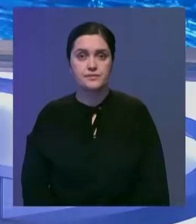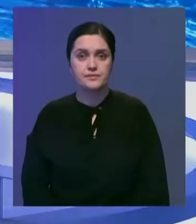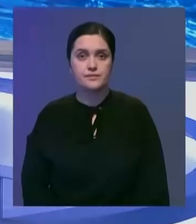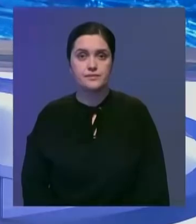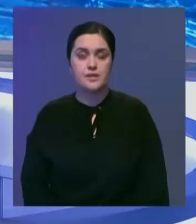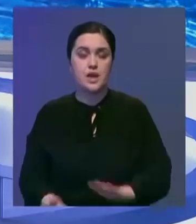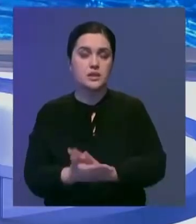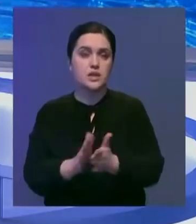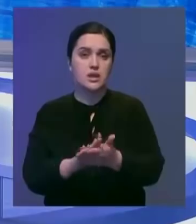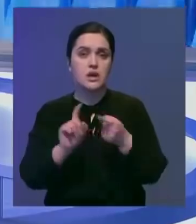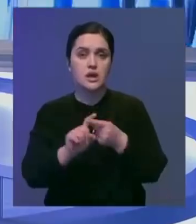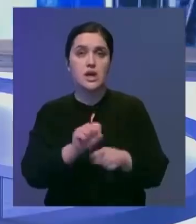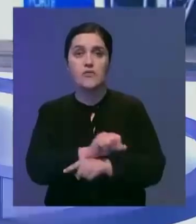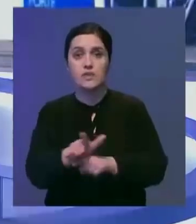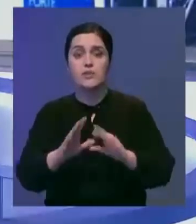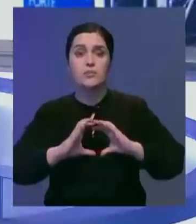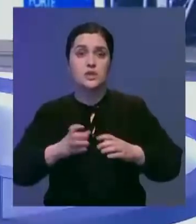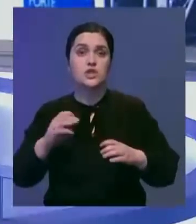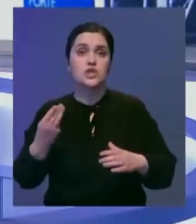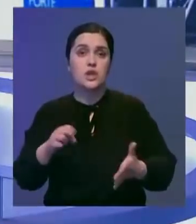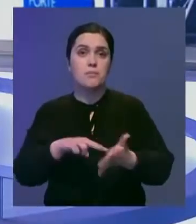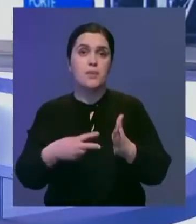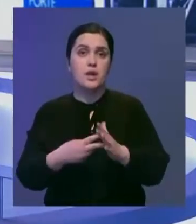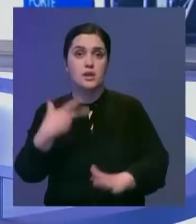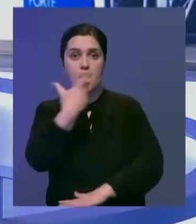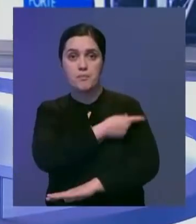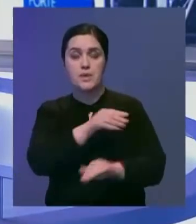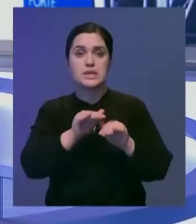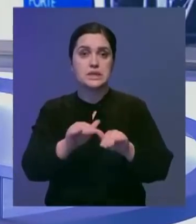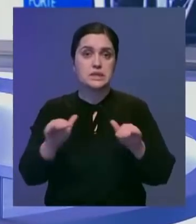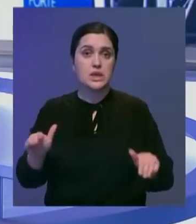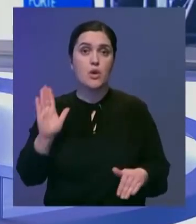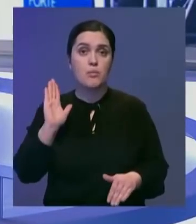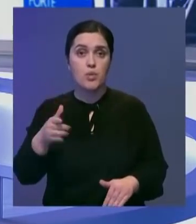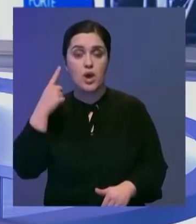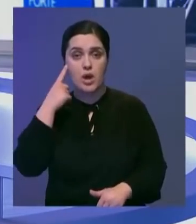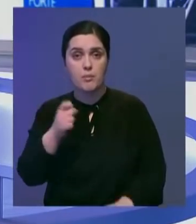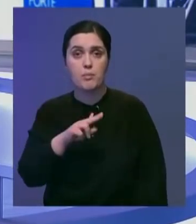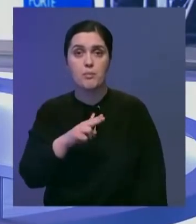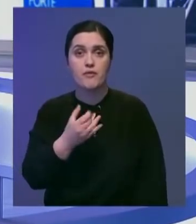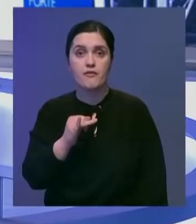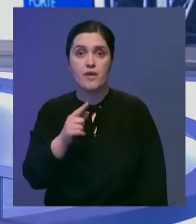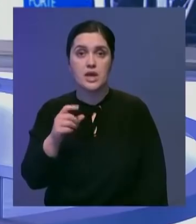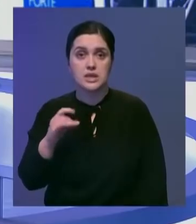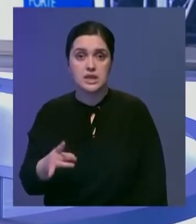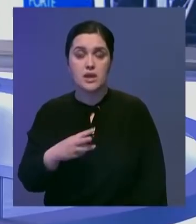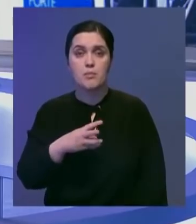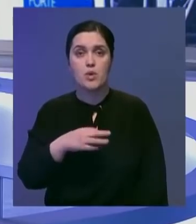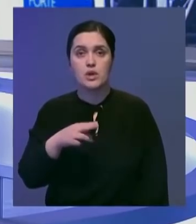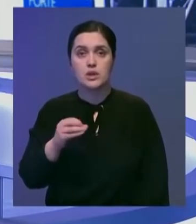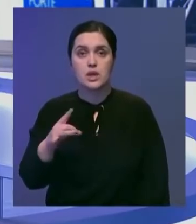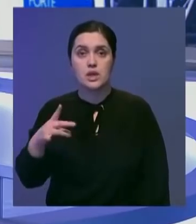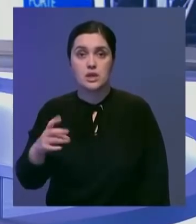И о ситуации с коронавирусом в мире. В США планируют прививать детей от COVID-19. Сообщается, что Pfizer,